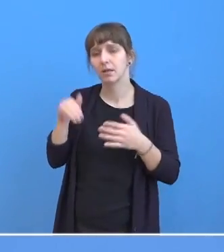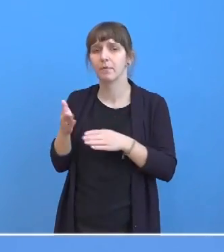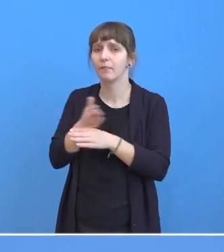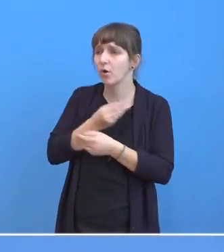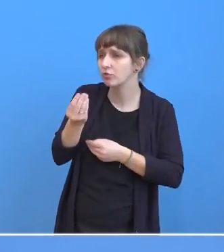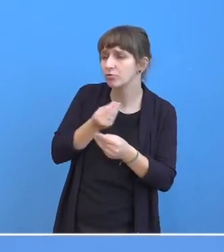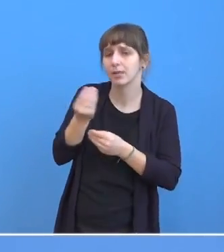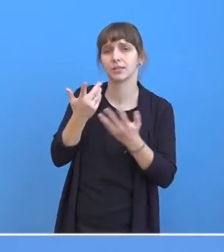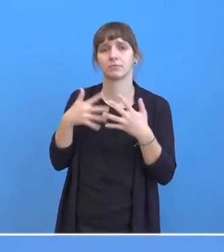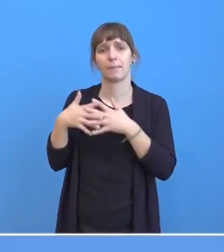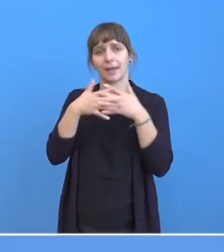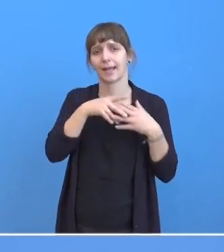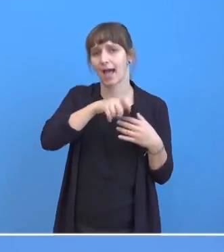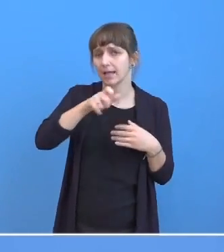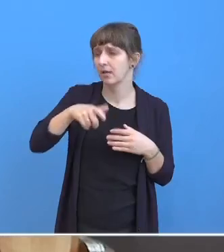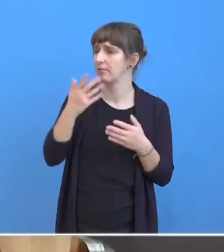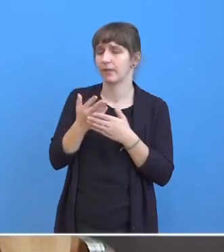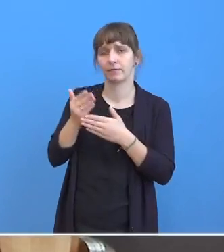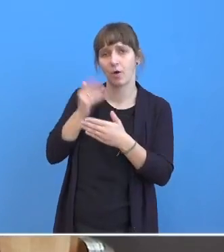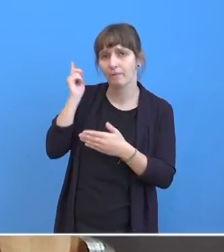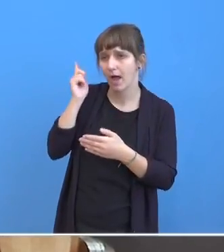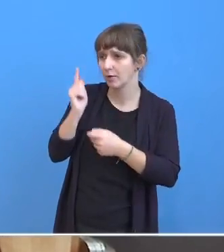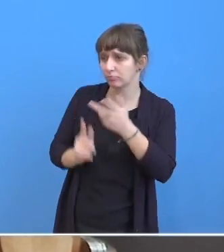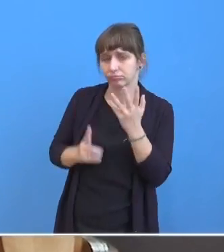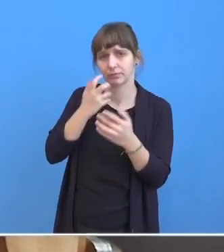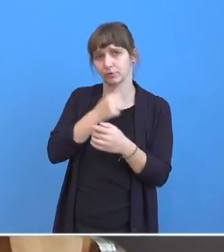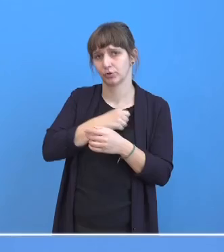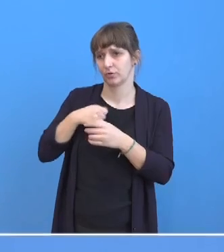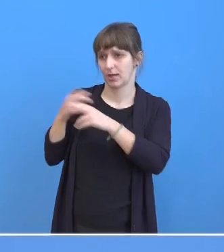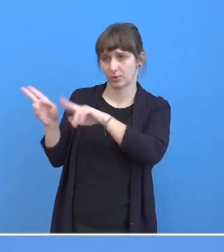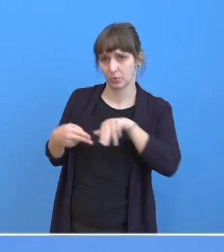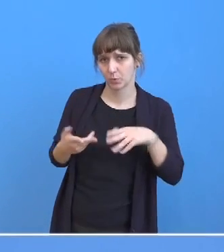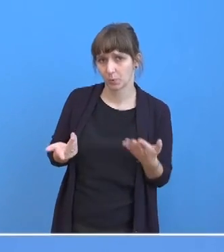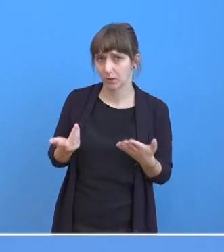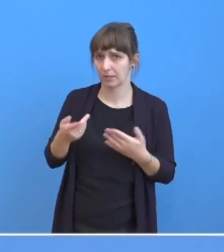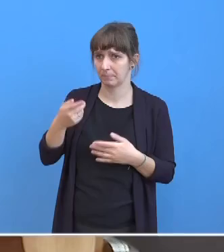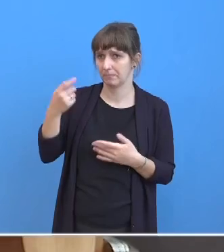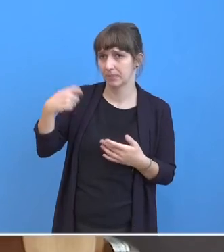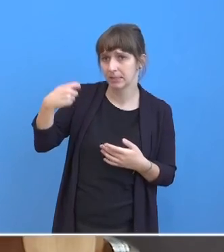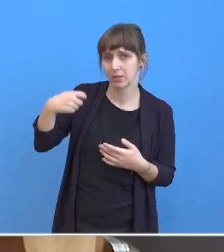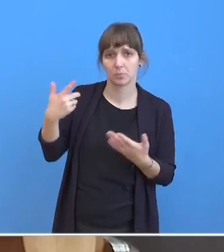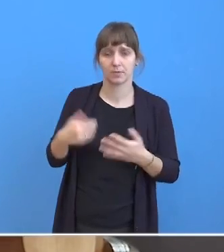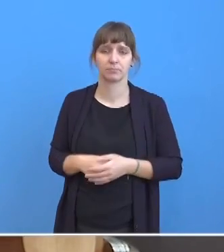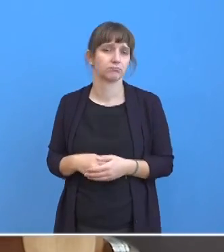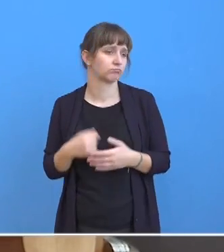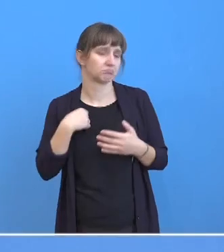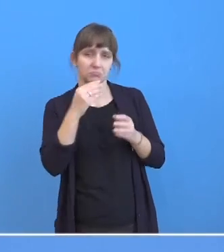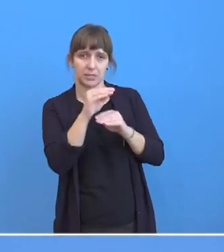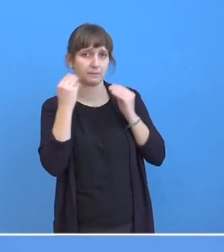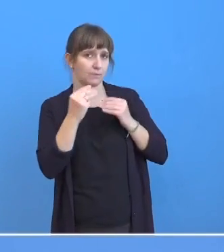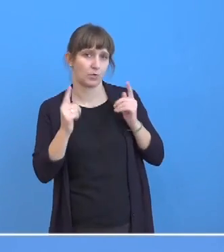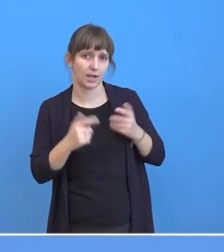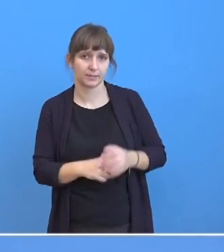Vorwarnungen vonseiten der Amerikaner, ihre Truppen da abziehen? Also ich habe dazu keine Erkenntnisse.